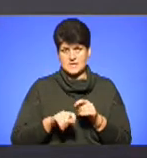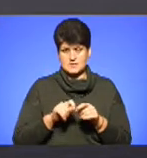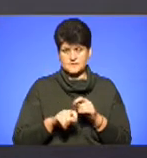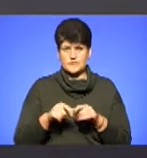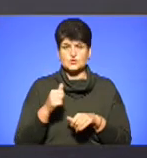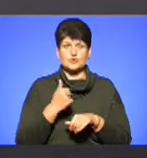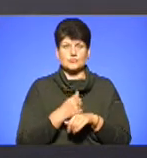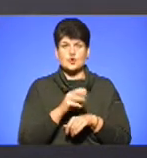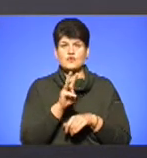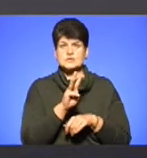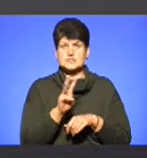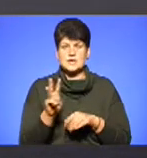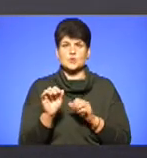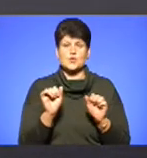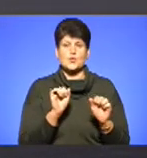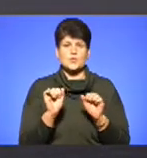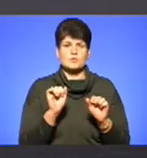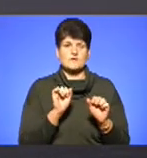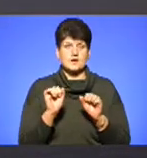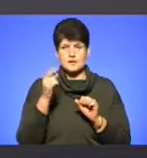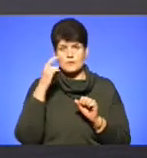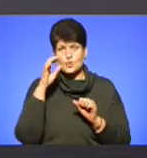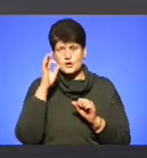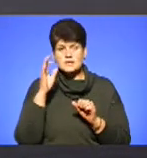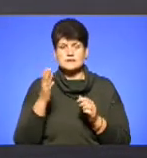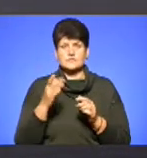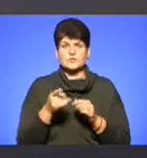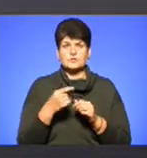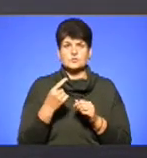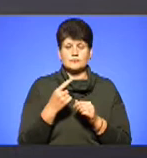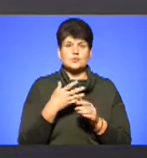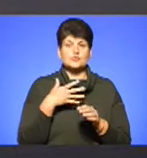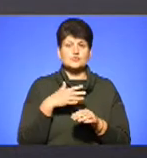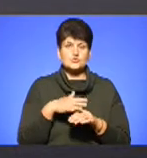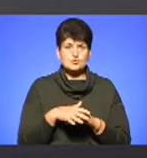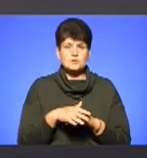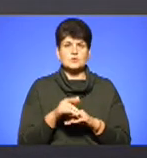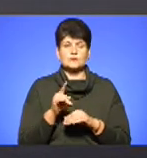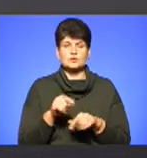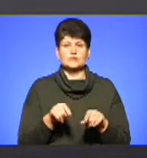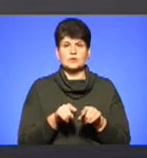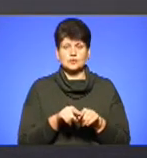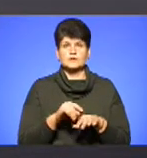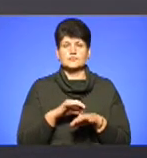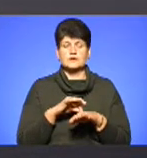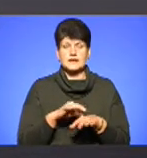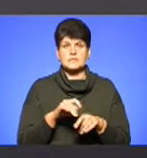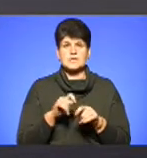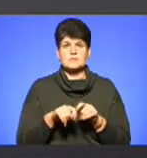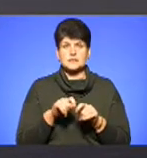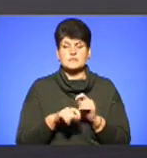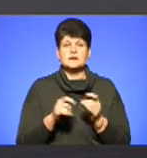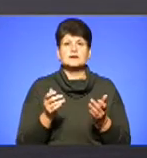головного сайту управління поліції в Тернопільській області, ми розуміємо, що також ведеться перевірка.